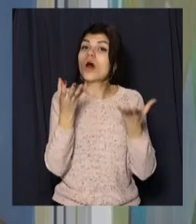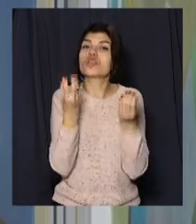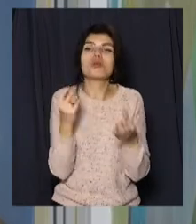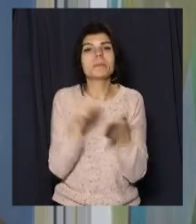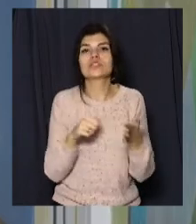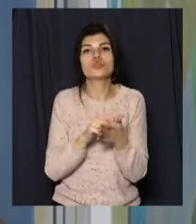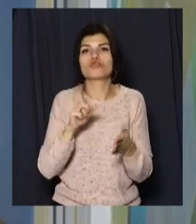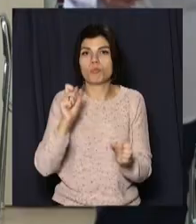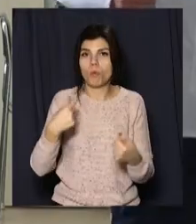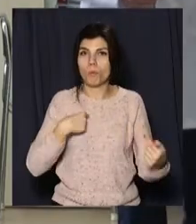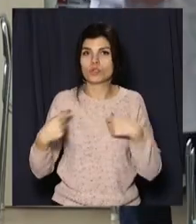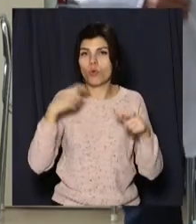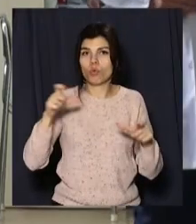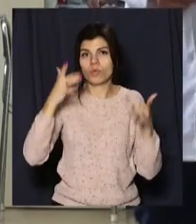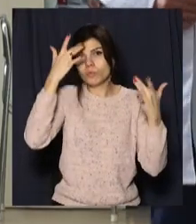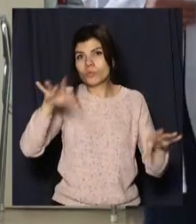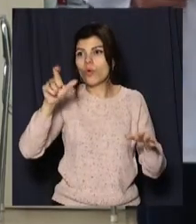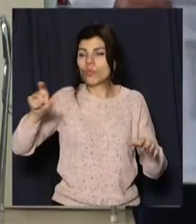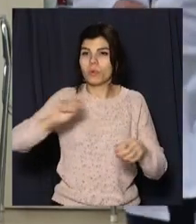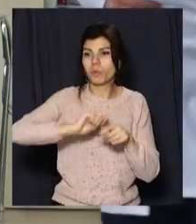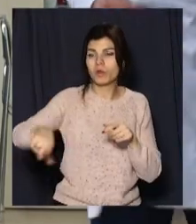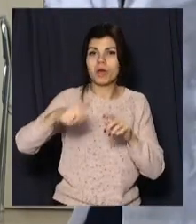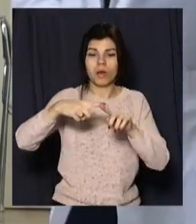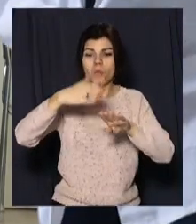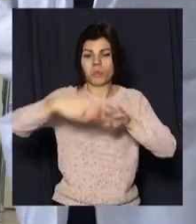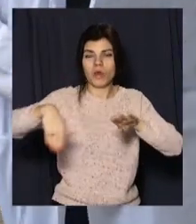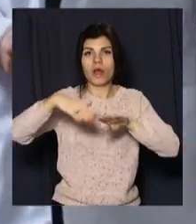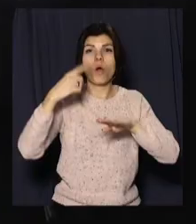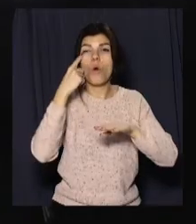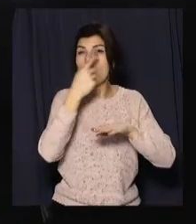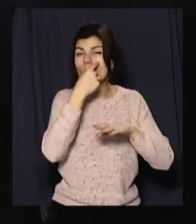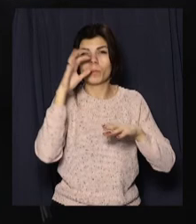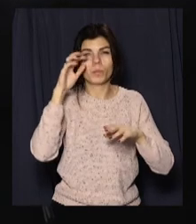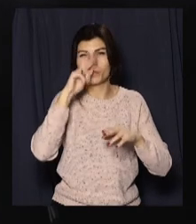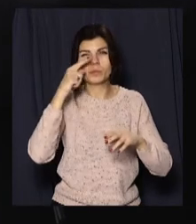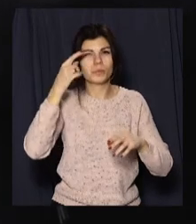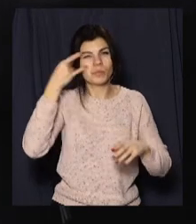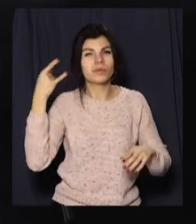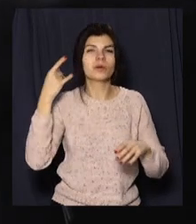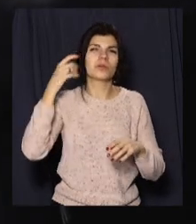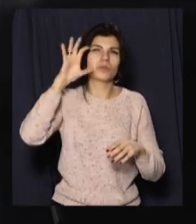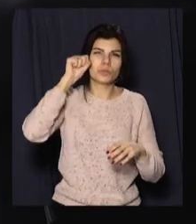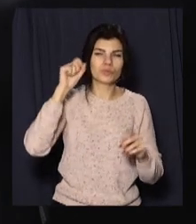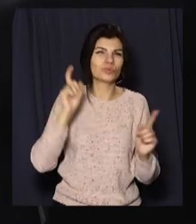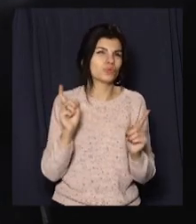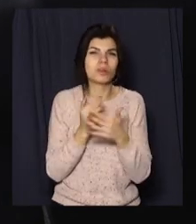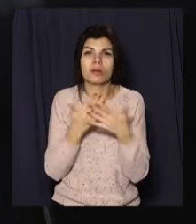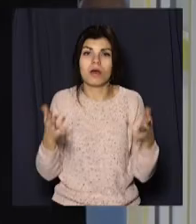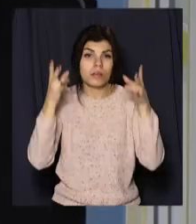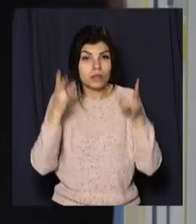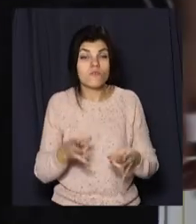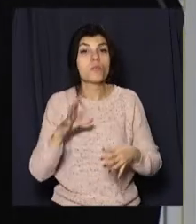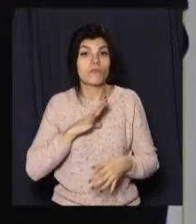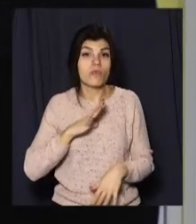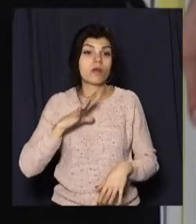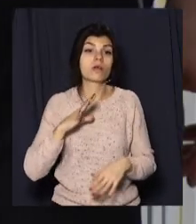Постраждати від іграшок можуть і випадкові перехожі. Відірвані пальці, вибиті очі, опіки та рвані рани. З такими травмами найчастіше стикаються